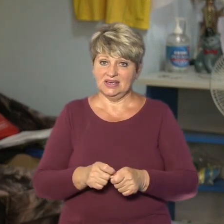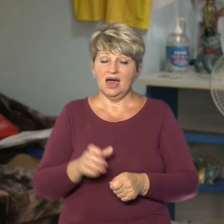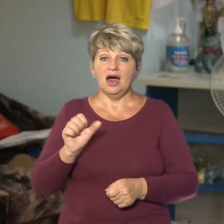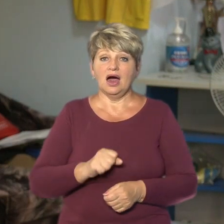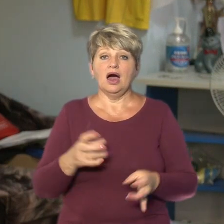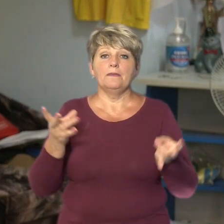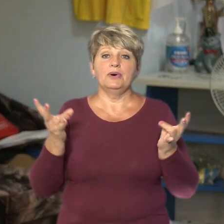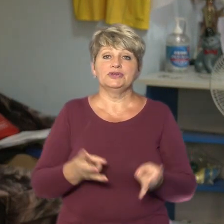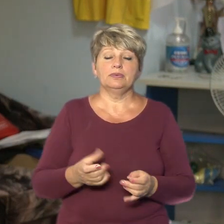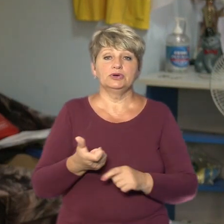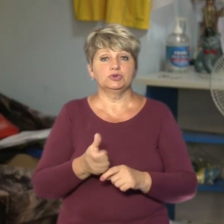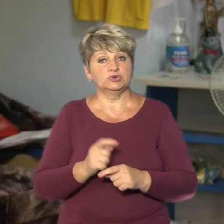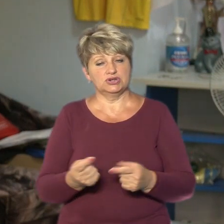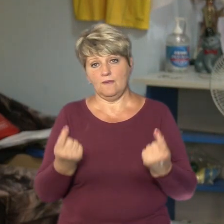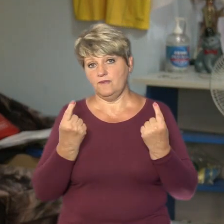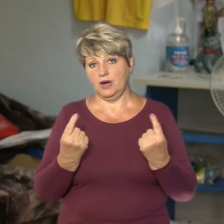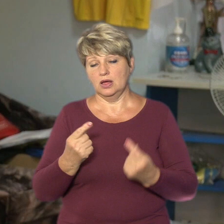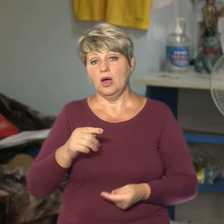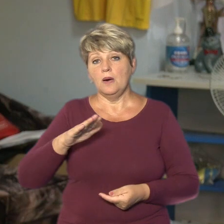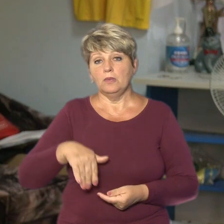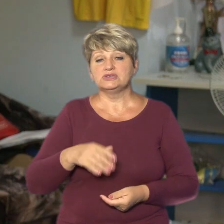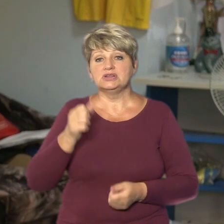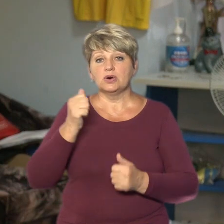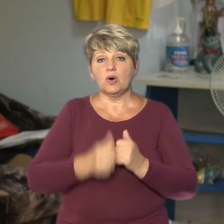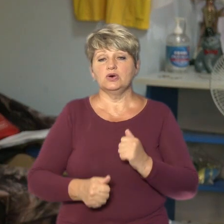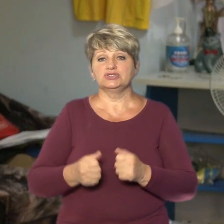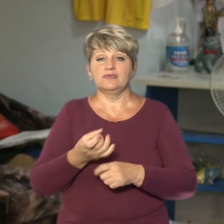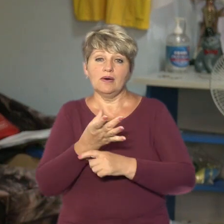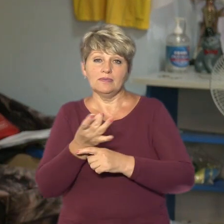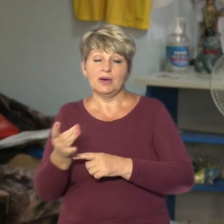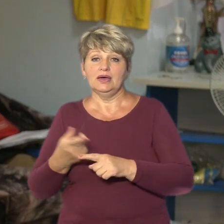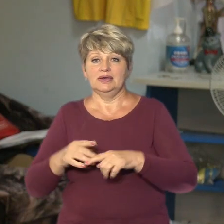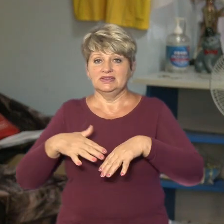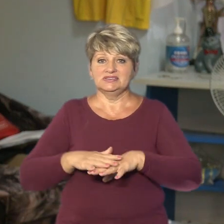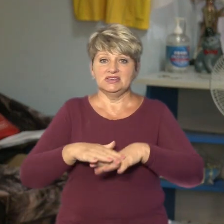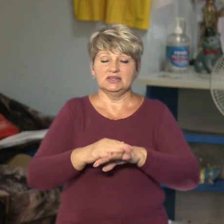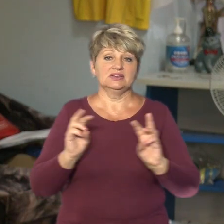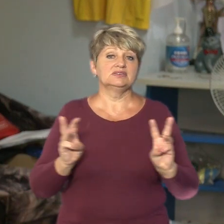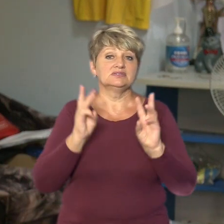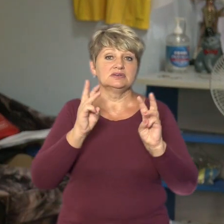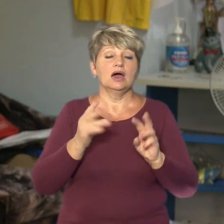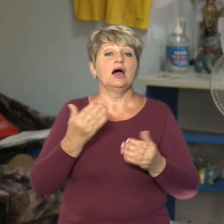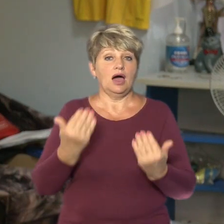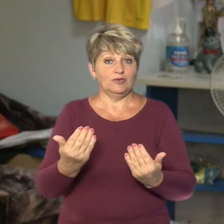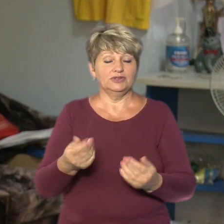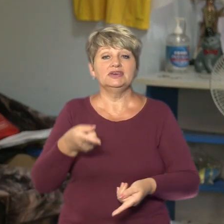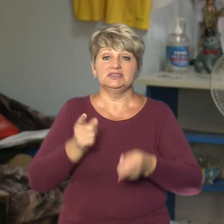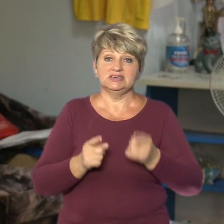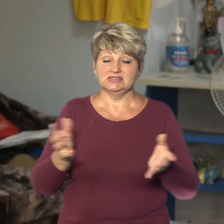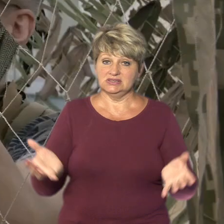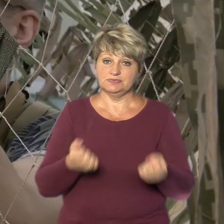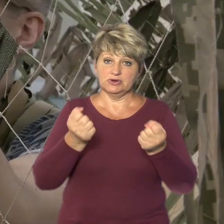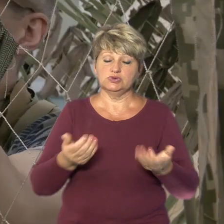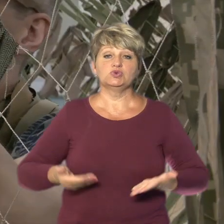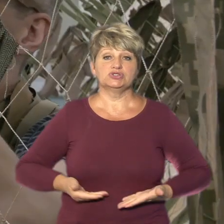потреба в цьому дуже велика, тому що навіть після кожного обстрілу ці сітки можуть згоріти. Сітки реально рятують життя, рятують нашу